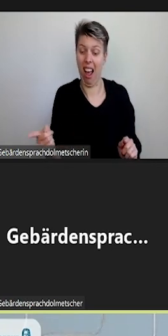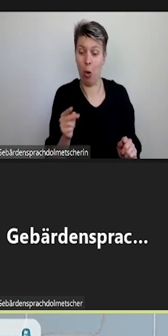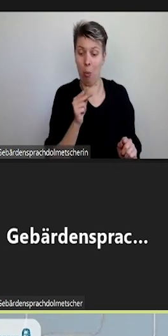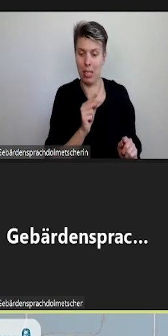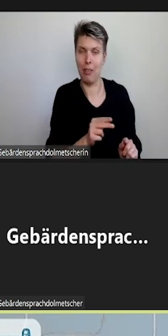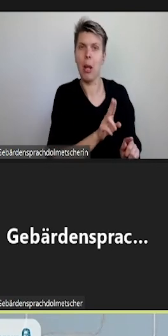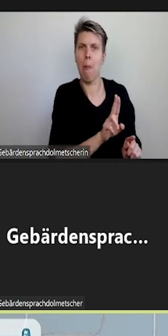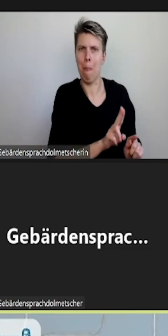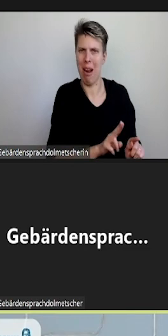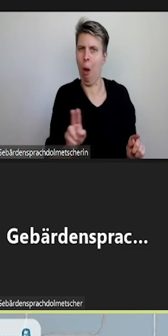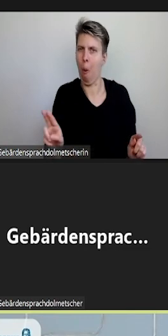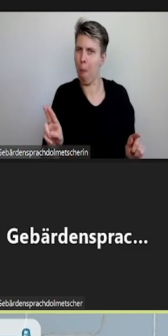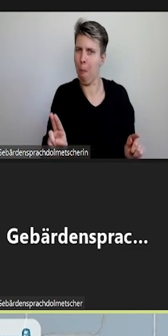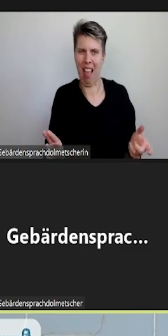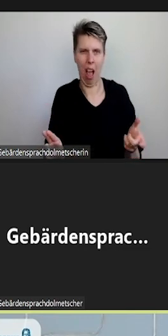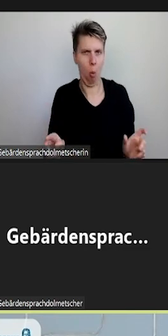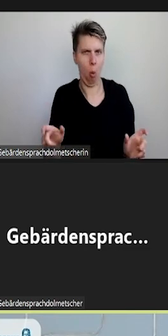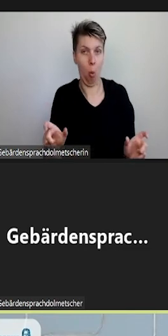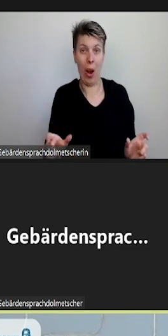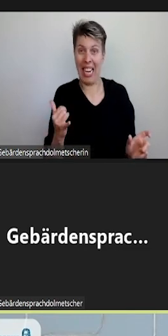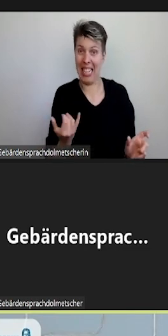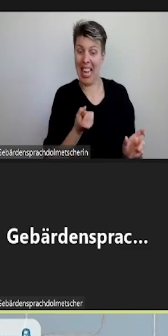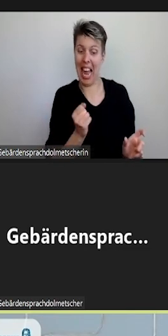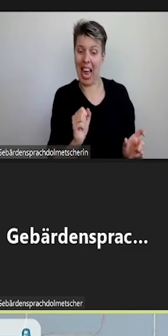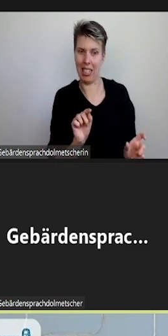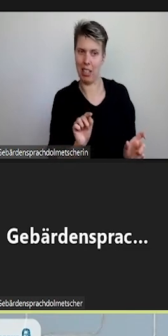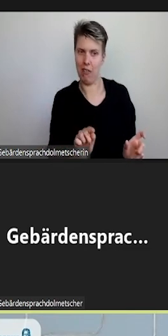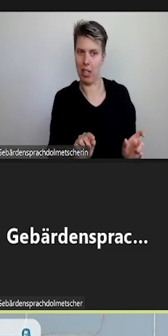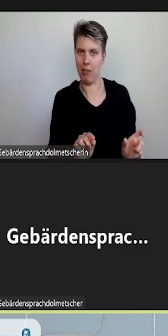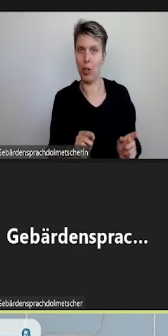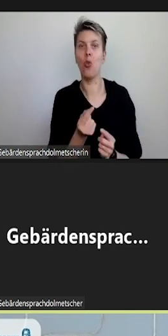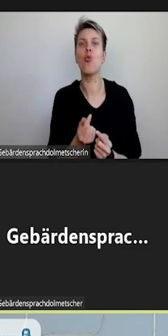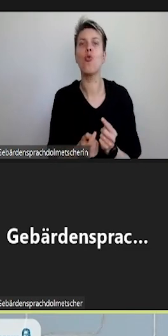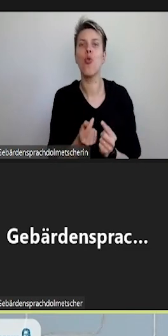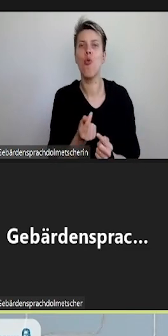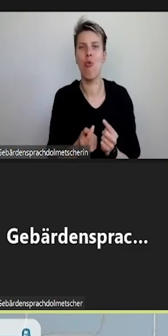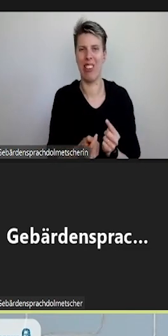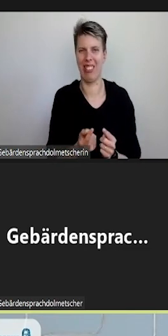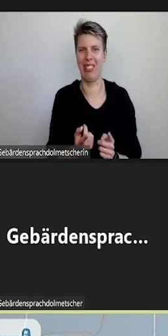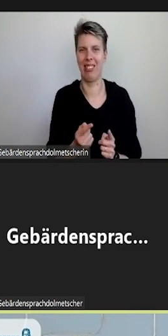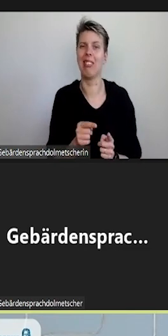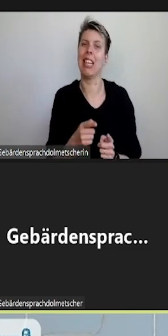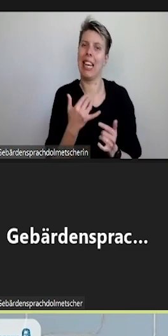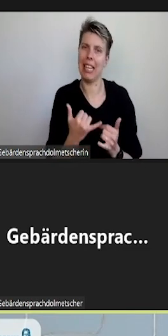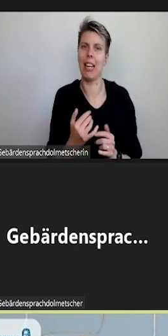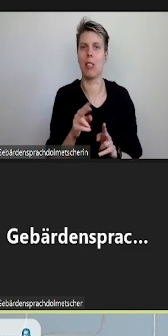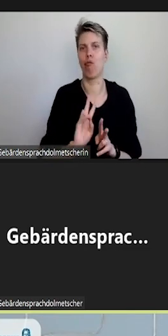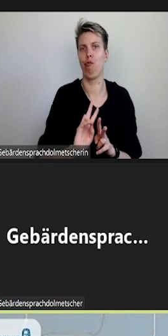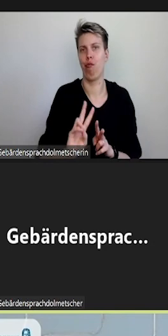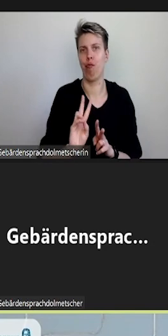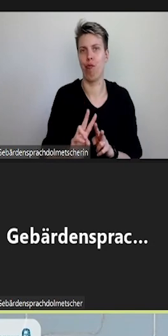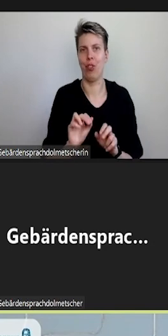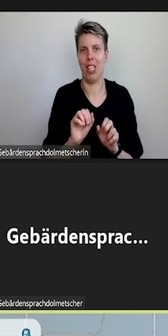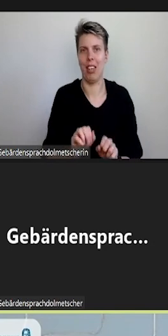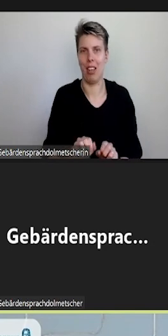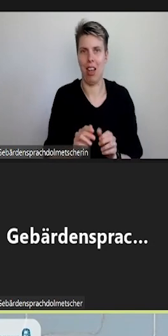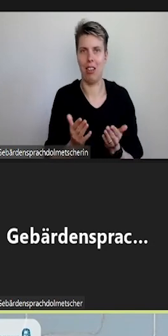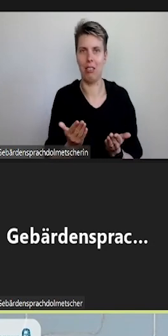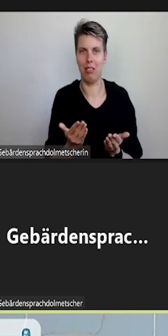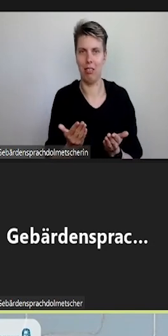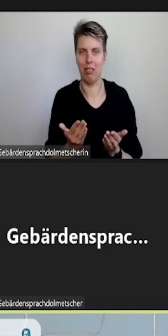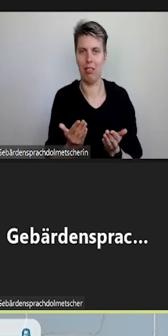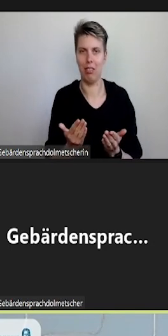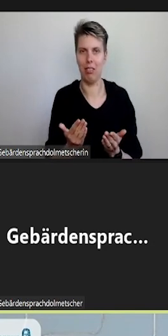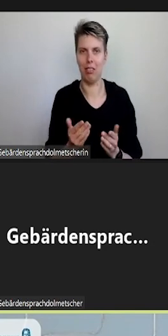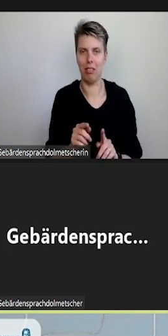blau hinterlegt und der, der gerade aktiviert ist, der ist grün, den kann ich bearbeiten. Und vor allem geht es hier